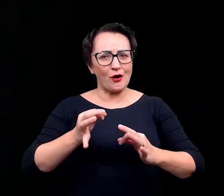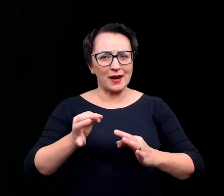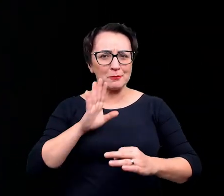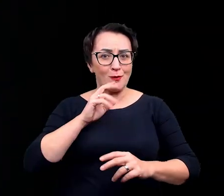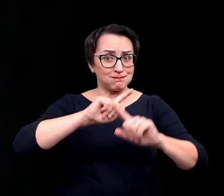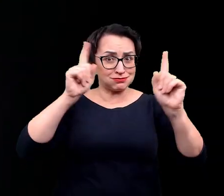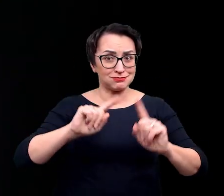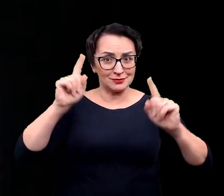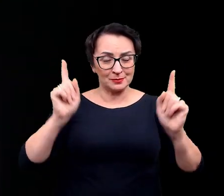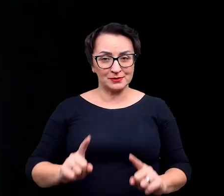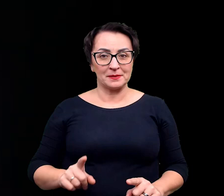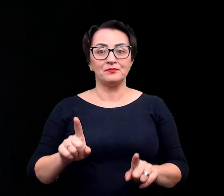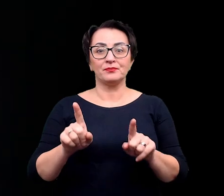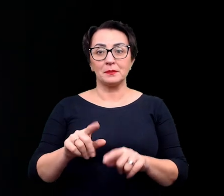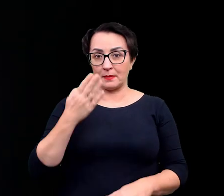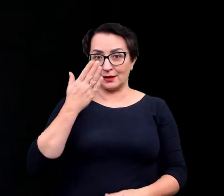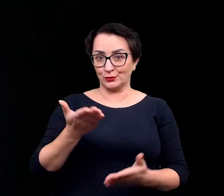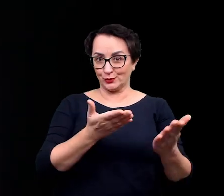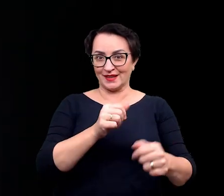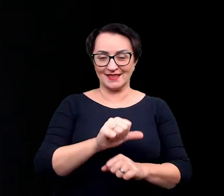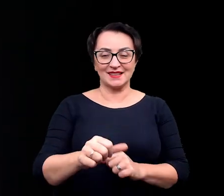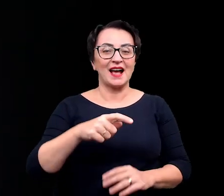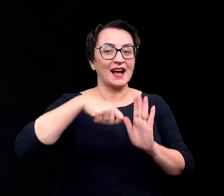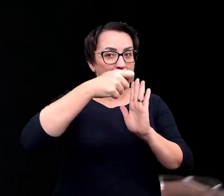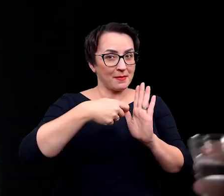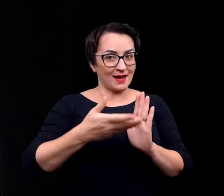oraz... Tutaj masz też Pani po kamerę. Dobrze.